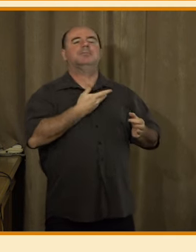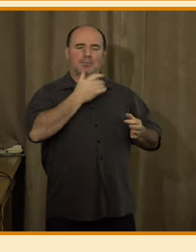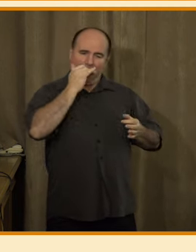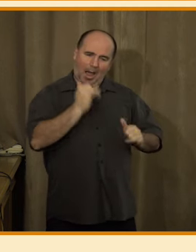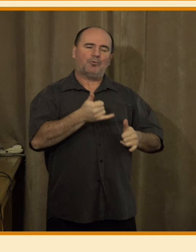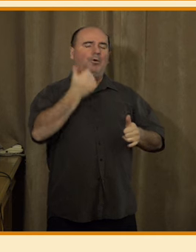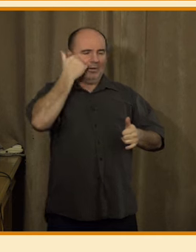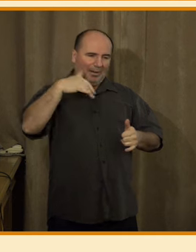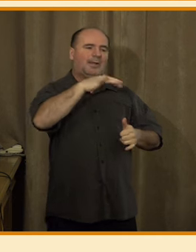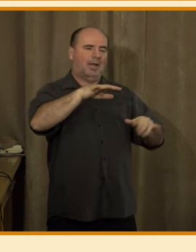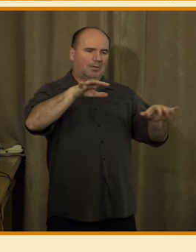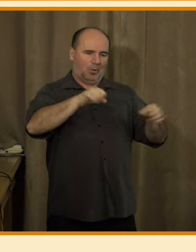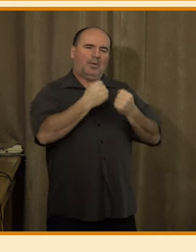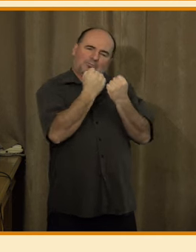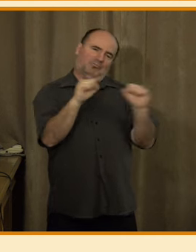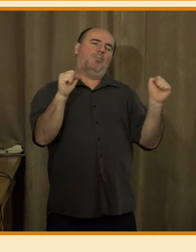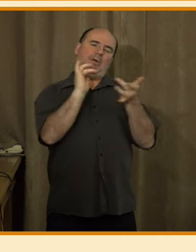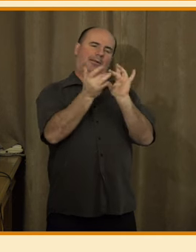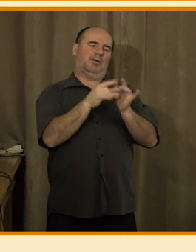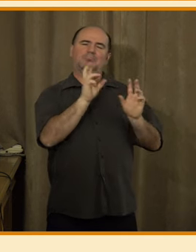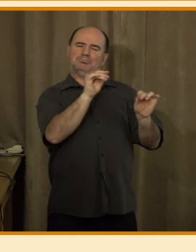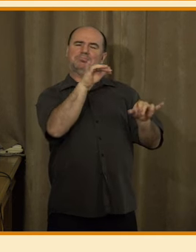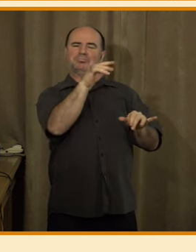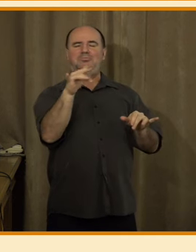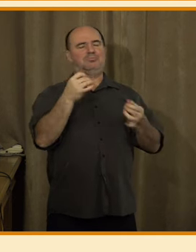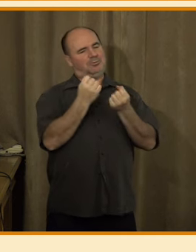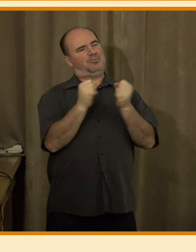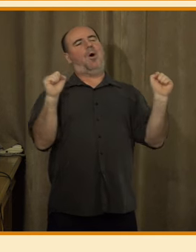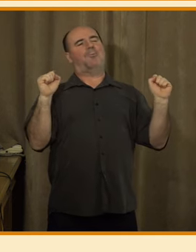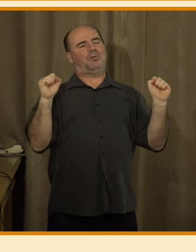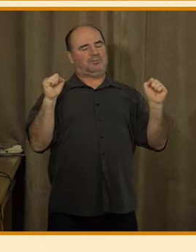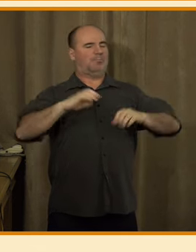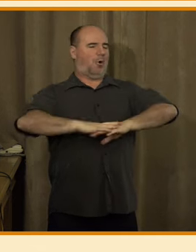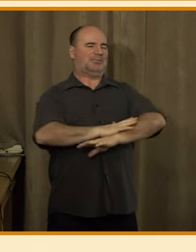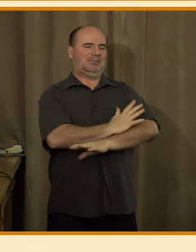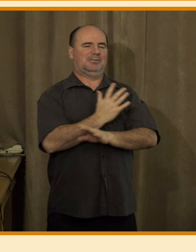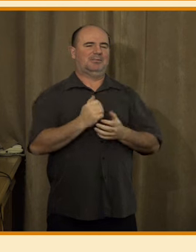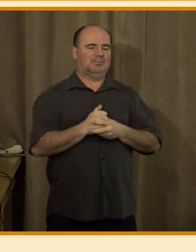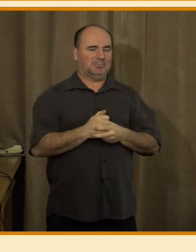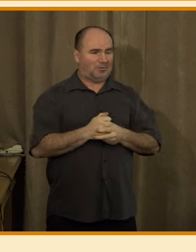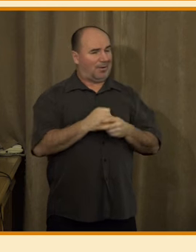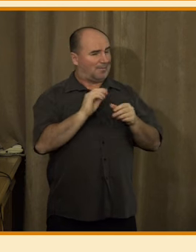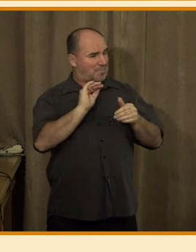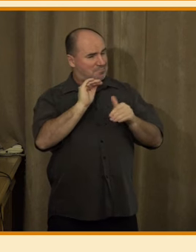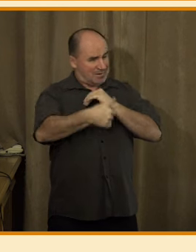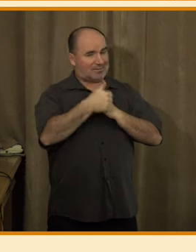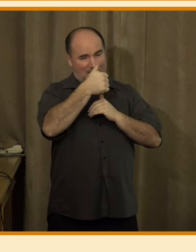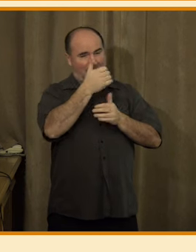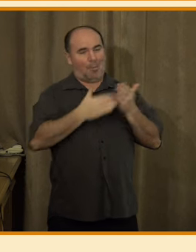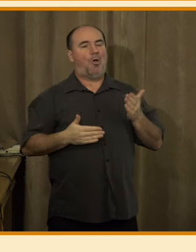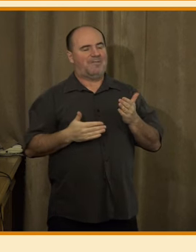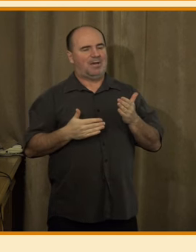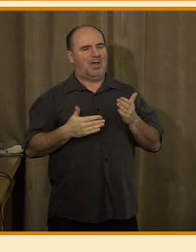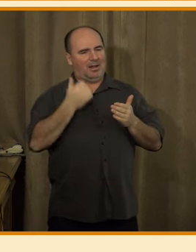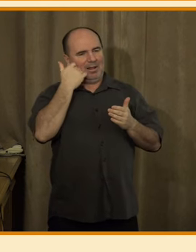Takže nicméně pořád je to lehce nadpoloviční většina, to znamená pořád je zde nějakých zhruba